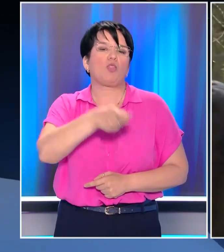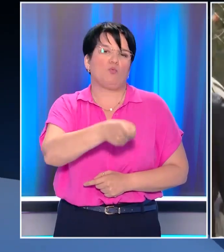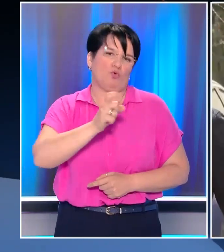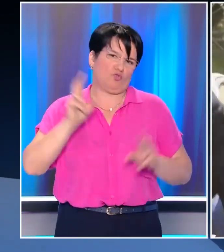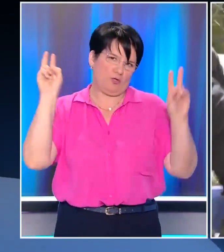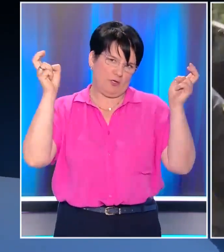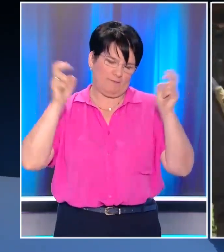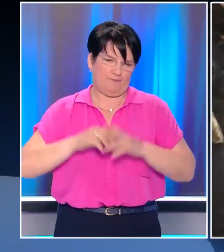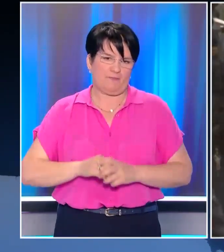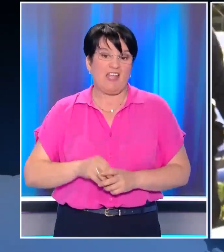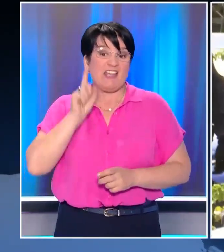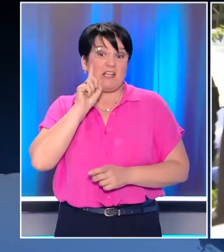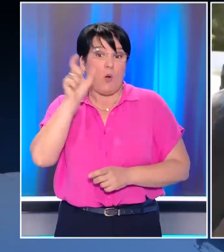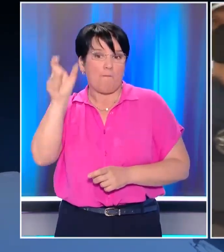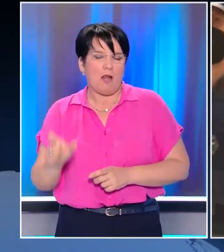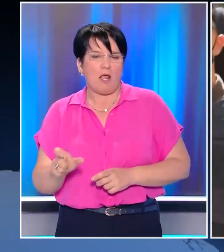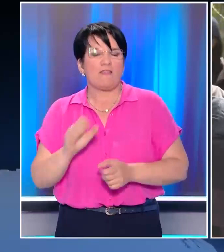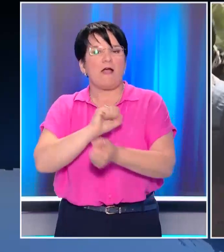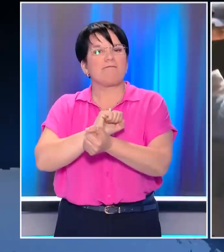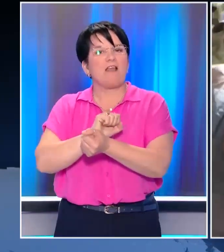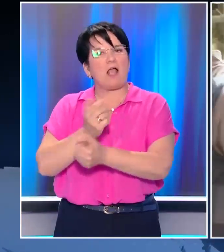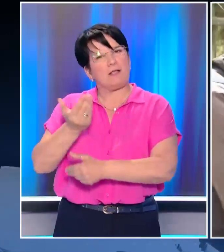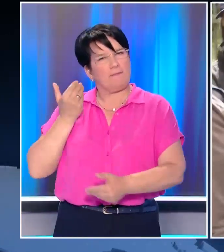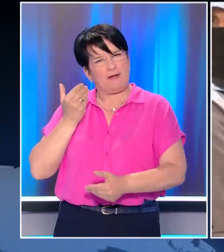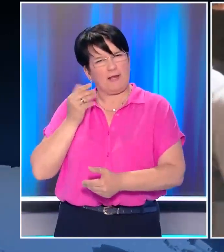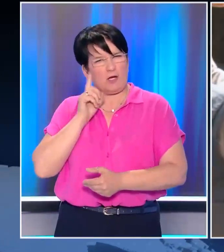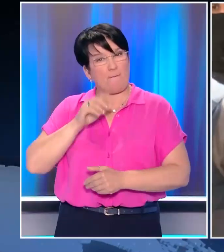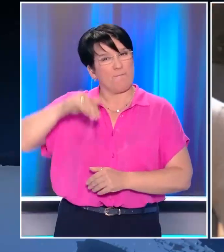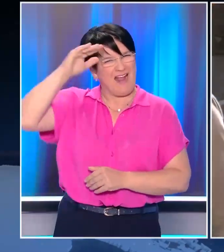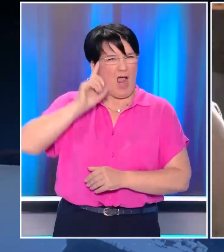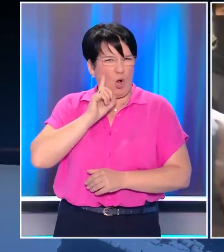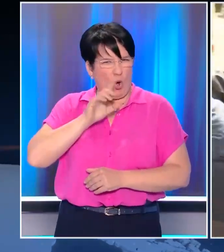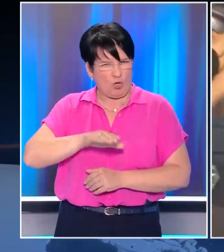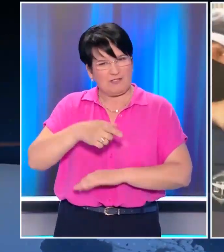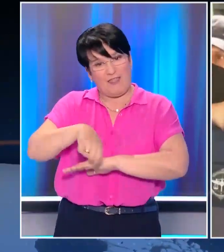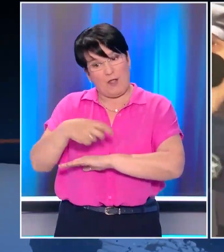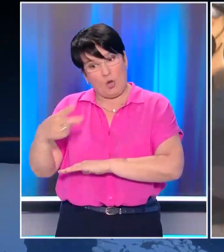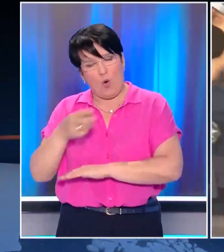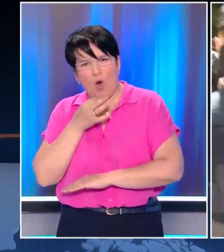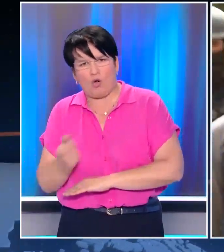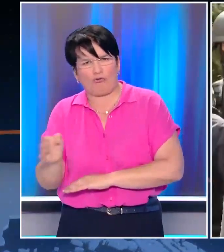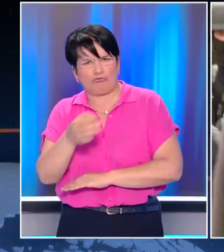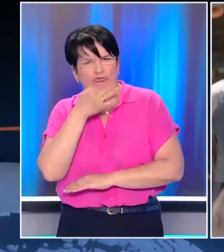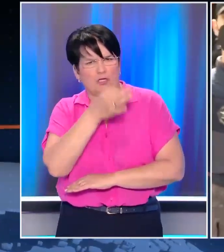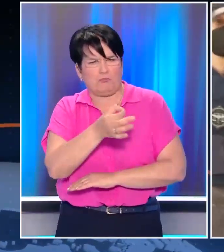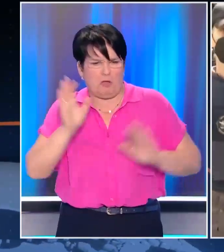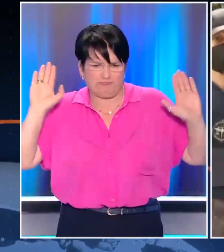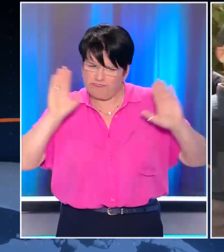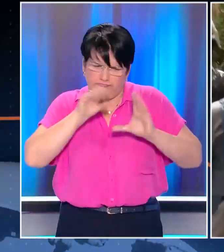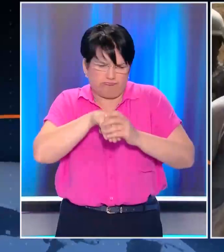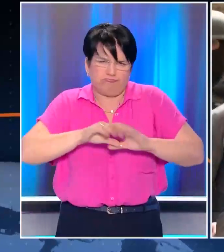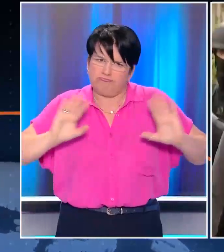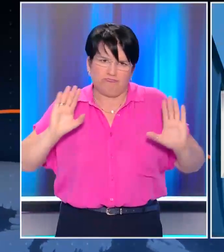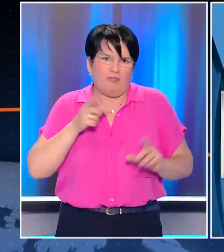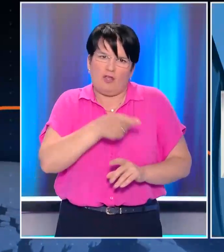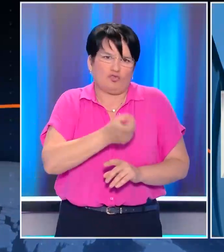Η Ρούλα Πισπυρίγκου πάντως η οποία είναι προφυλακισμένη για τον θάνατο της Ζορτζίνας μέσω του δικηγόρου της αρνείται οποιαδήποτε ανάμιξή της στους θανάτους